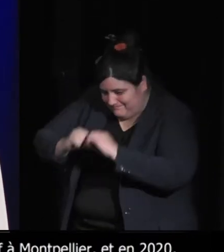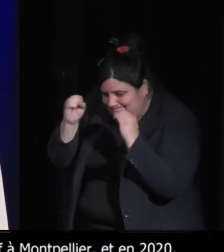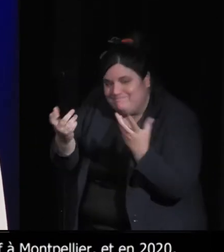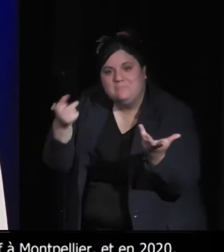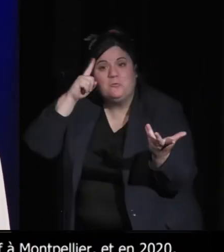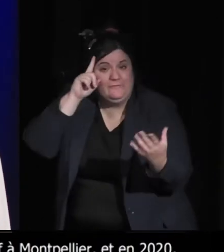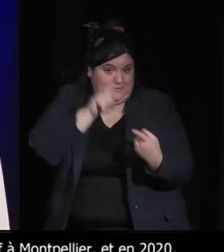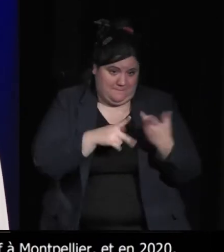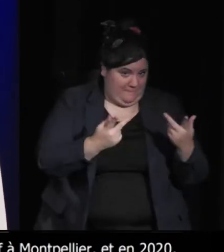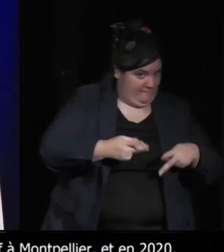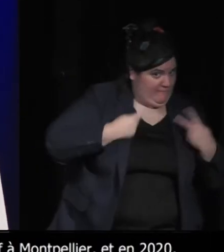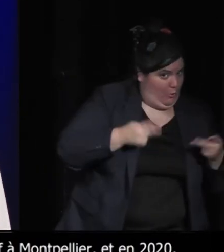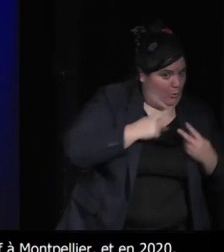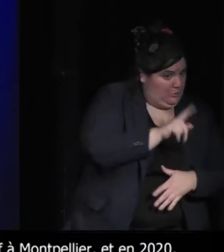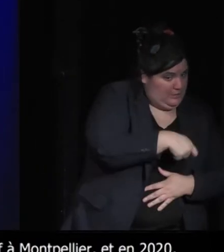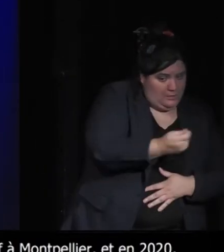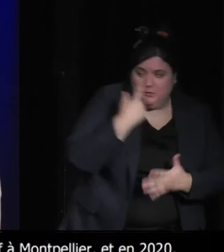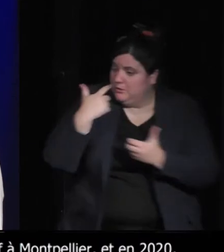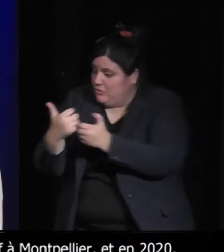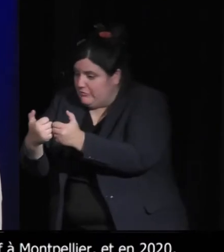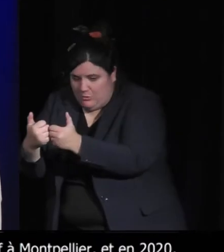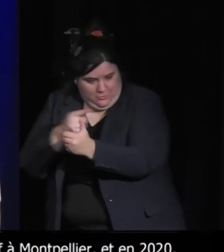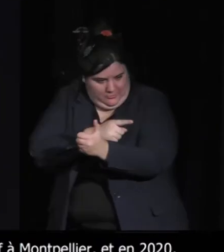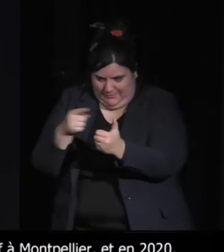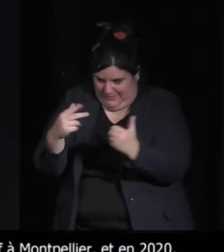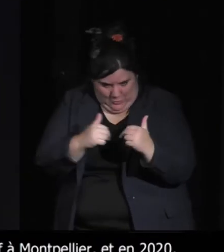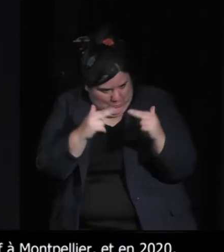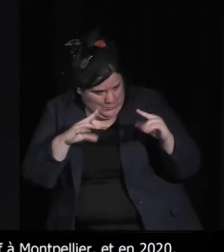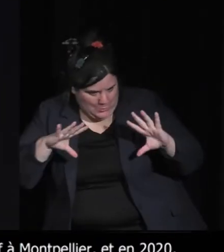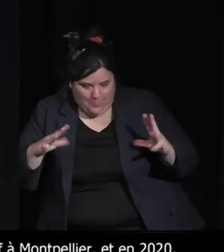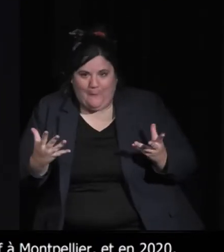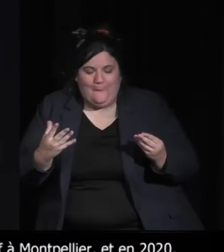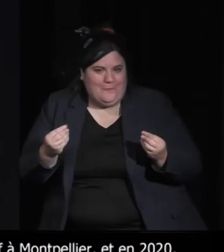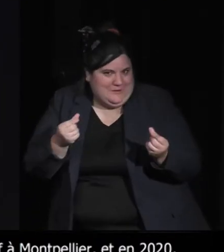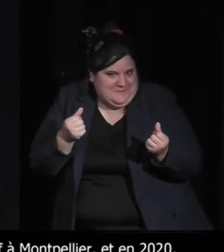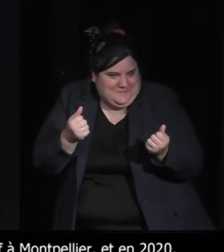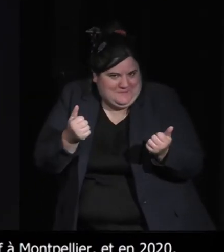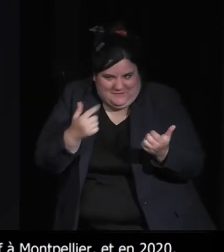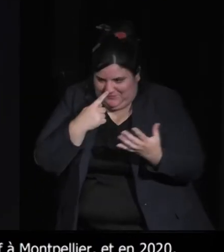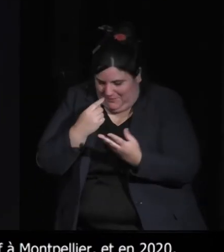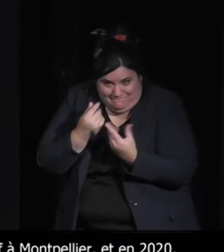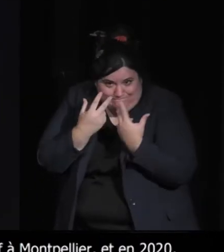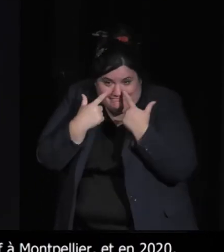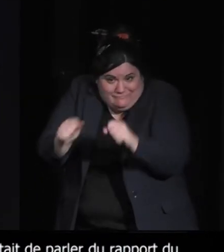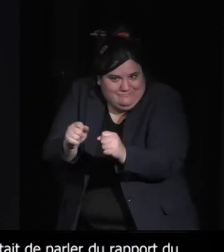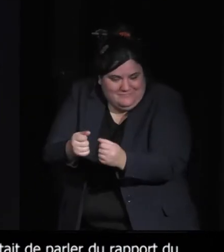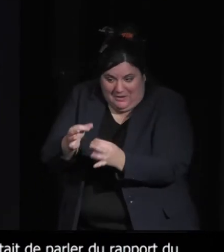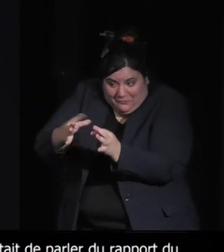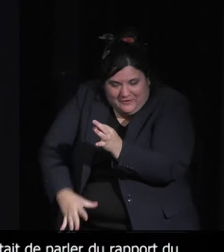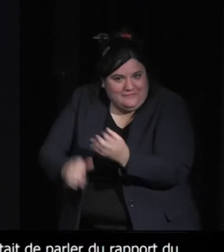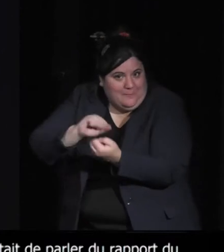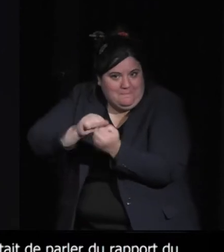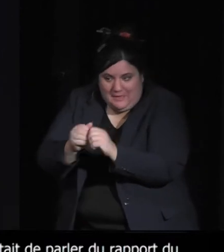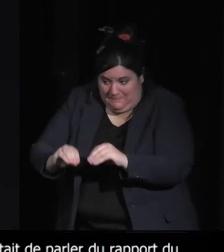t'a amené à Paper Beast finalement ? Ça se sent en tout cas quand on y joue. Alors déjà sur